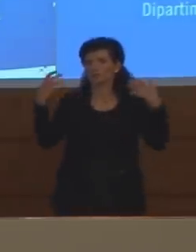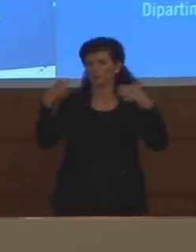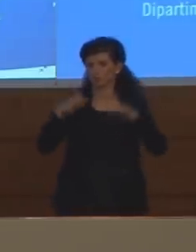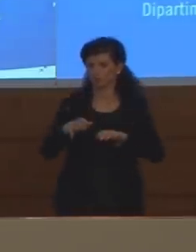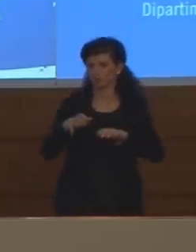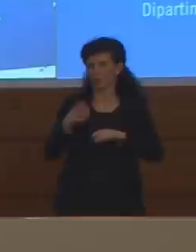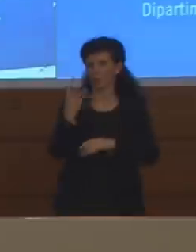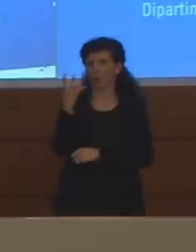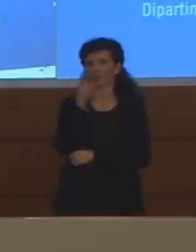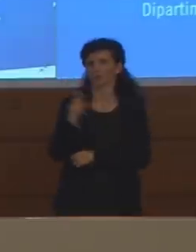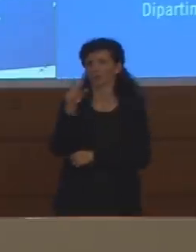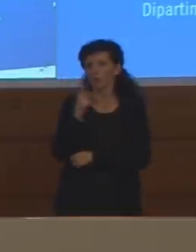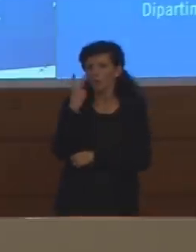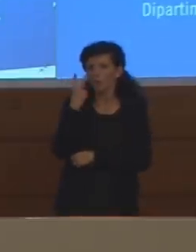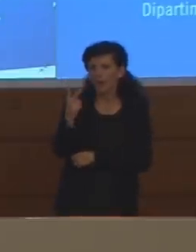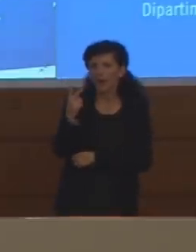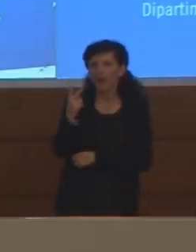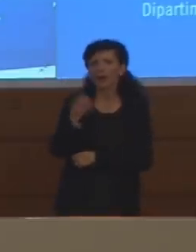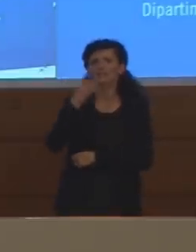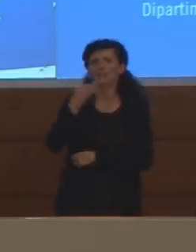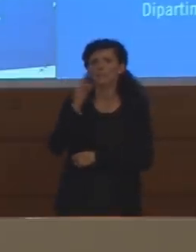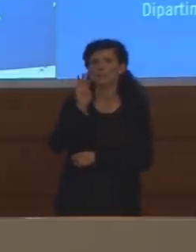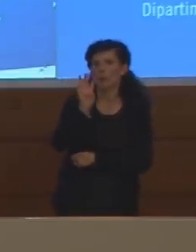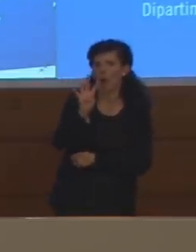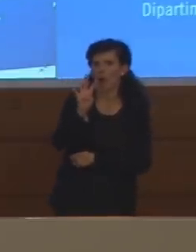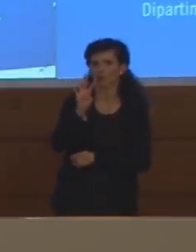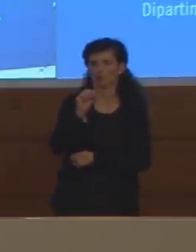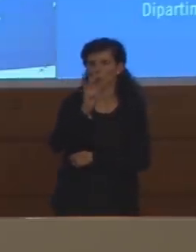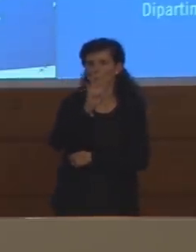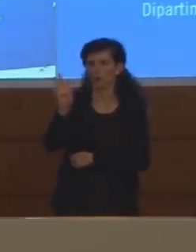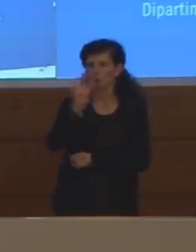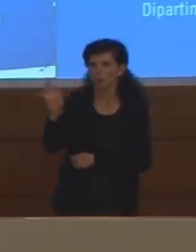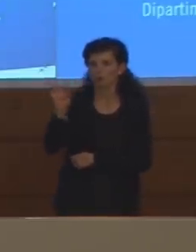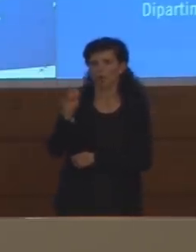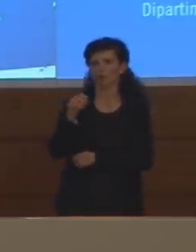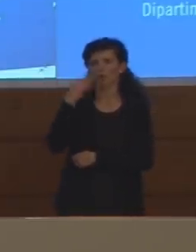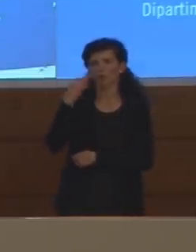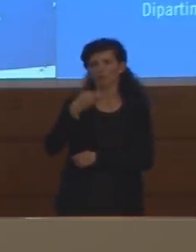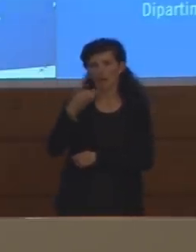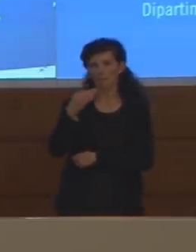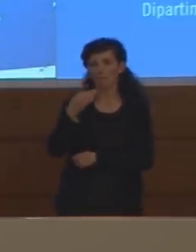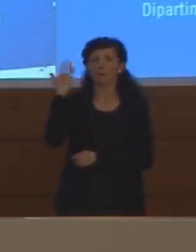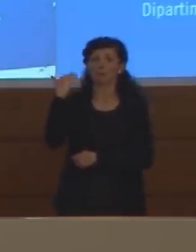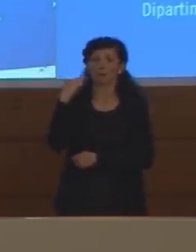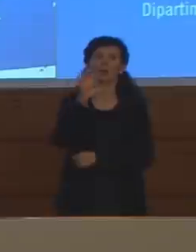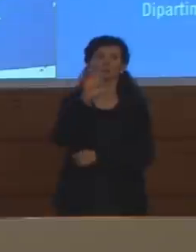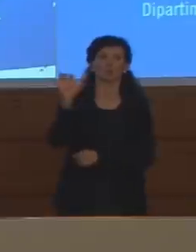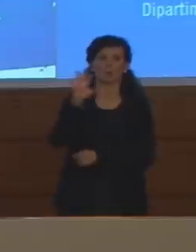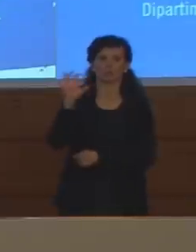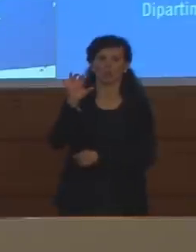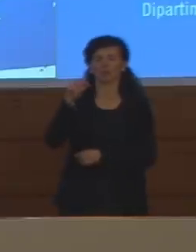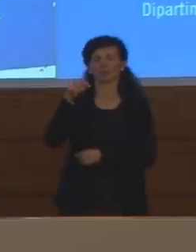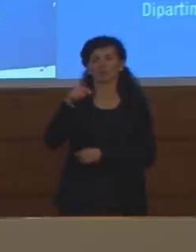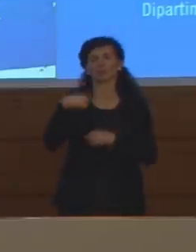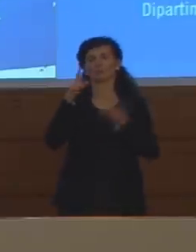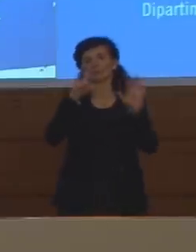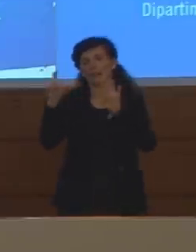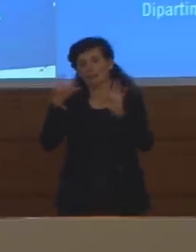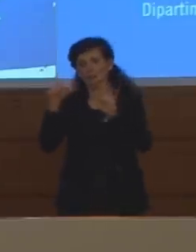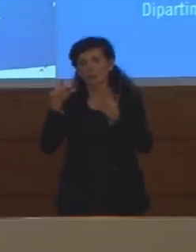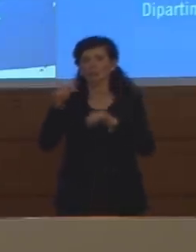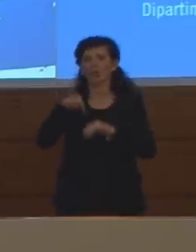in cui abbiamo avuto sempre la cifra 4 sempre 400 come unità di morte prima ne avevamo 500 ne abbiamo avuti 700